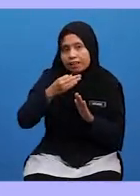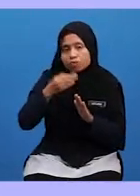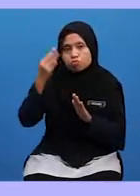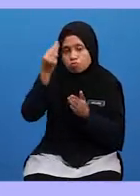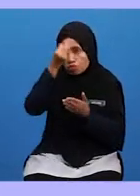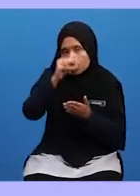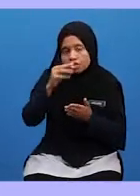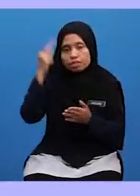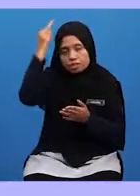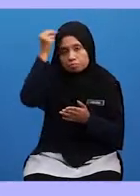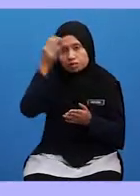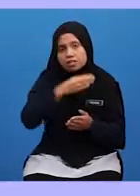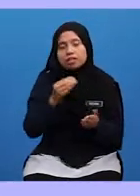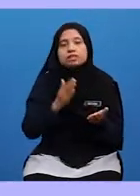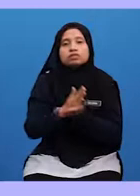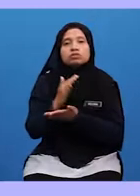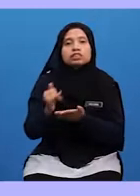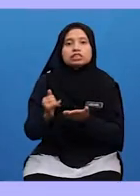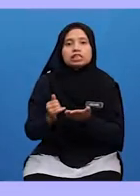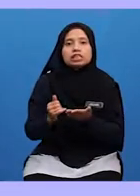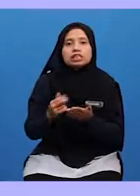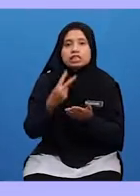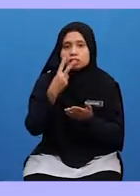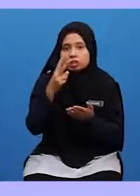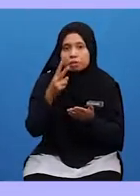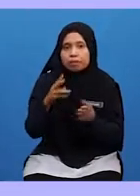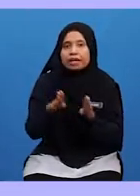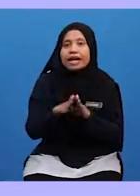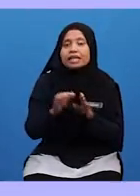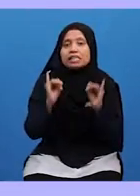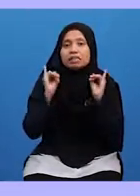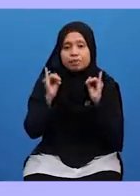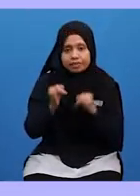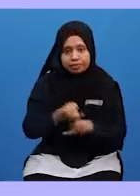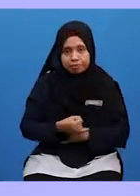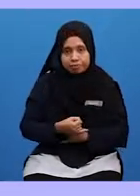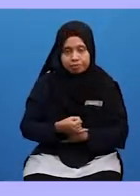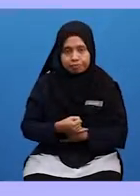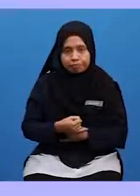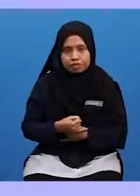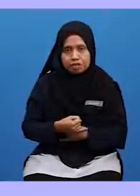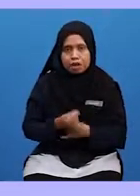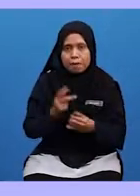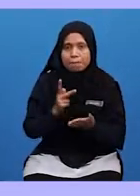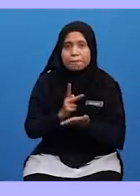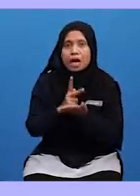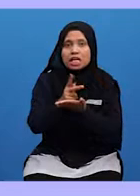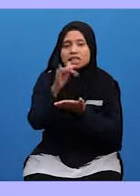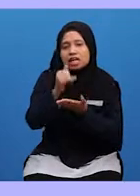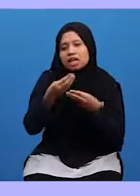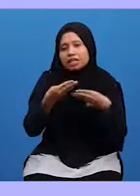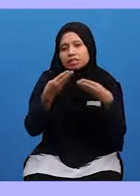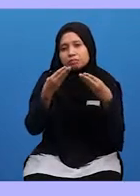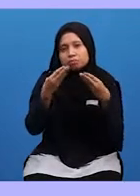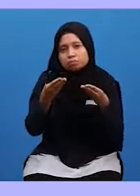Nabi Dan Seterusnya Dianggap Sebagai Ibadah Pahala Yang Akan Diberikan